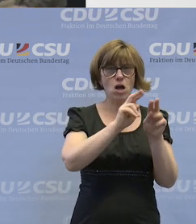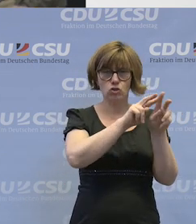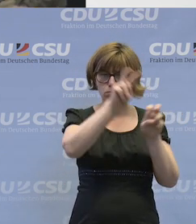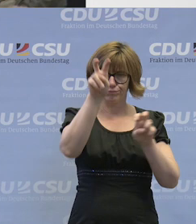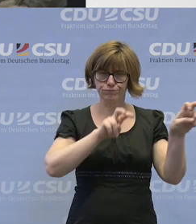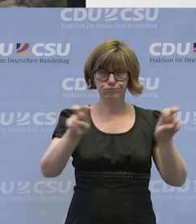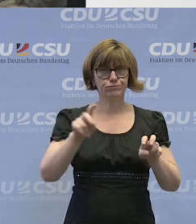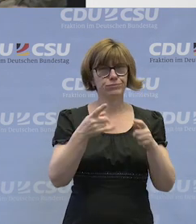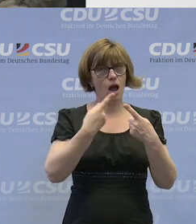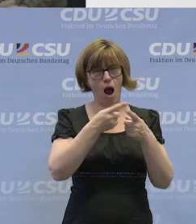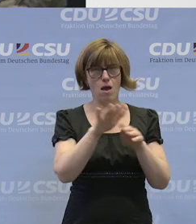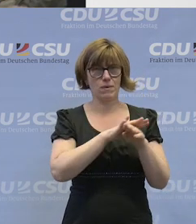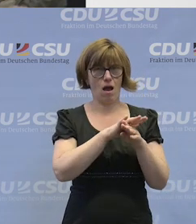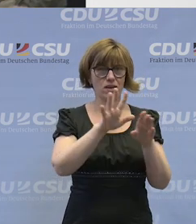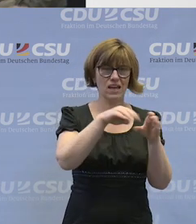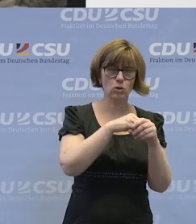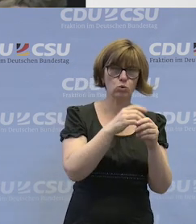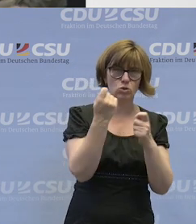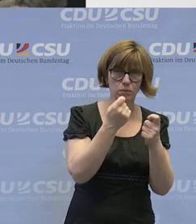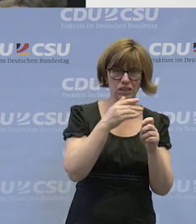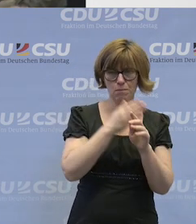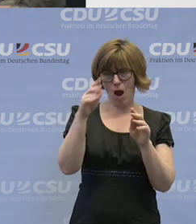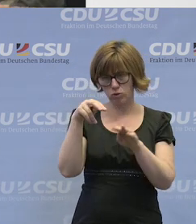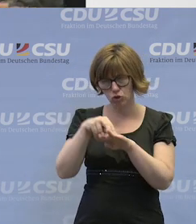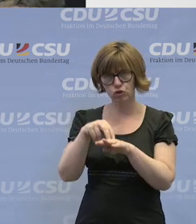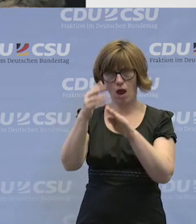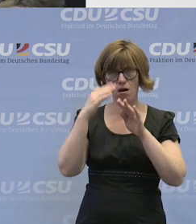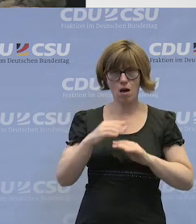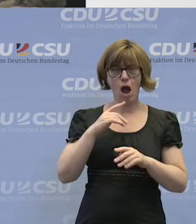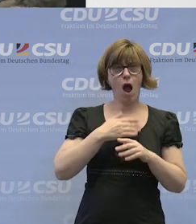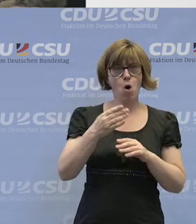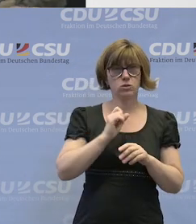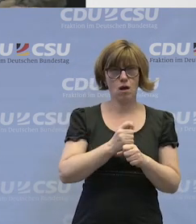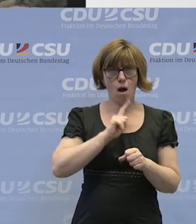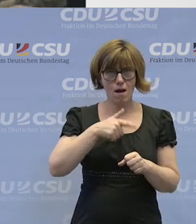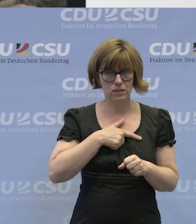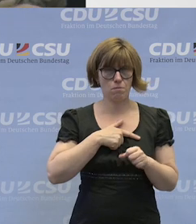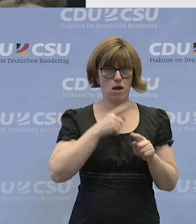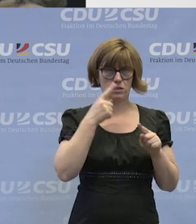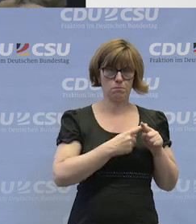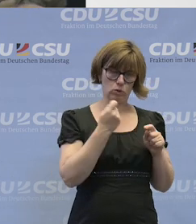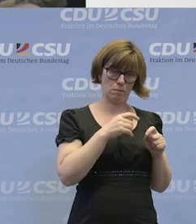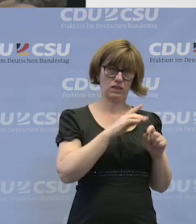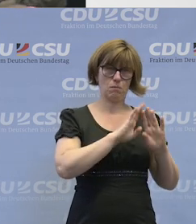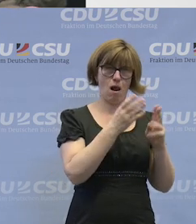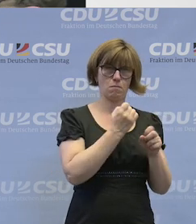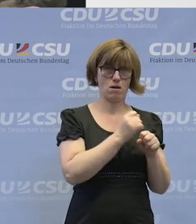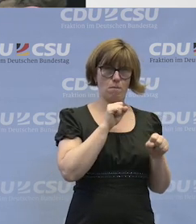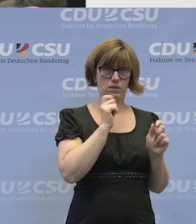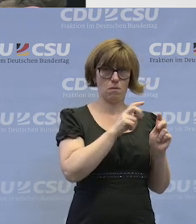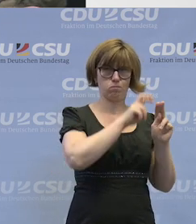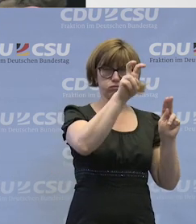in alle Bereiche, in den Inklusionsbetrieb, in die Außenstellen, auf Außenarbeitsplätzen und auf Betriebe des allgemeinen